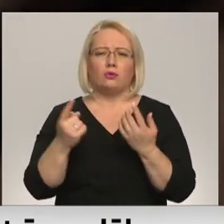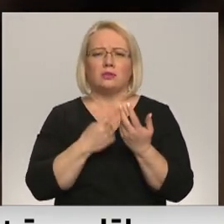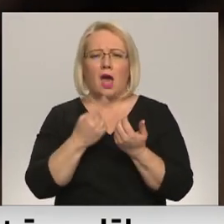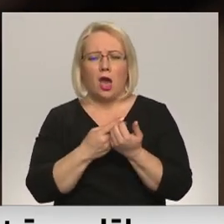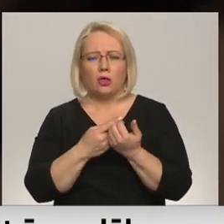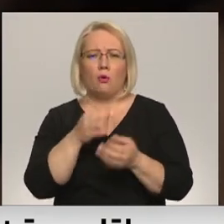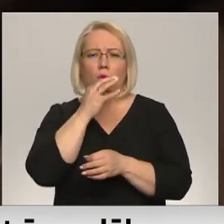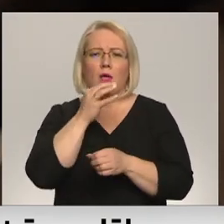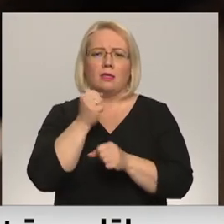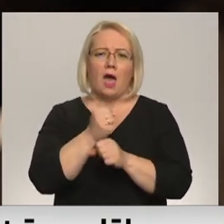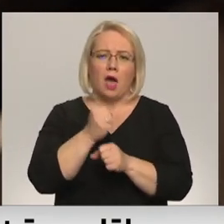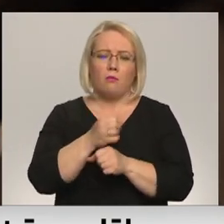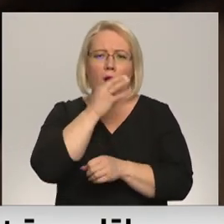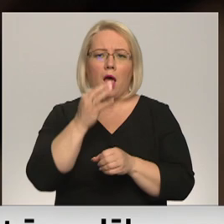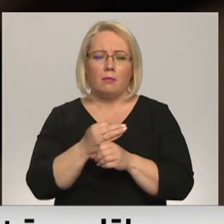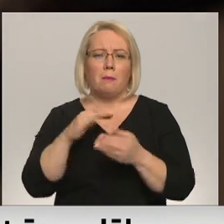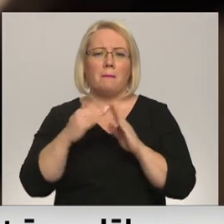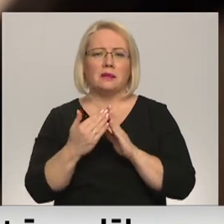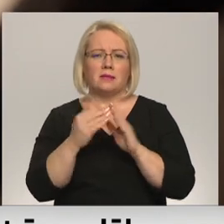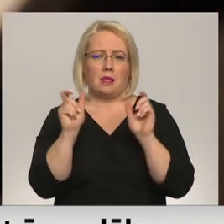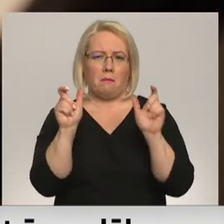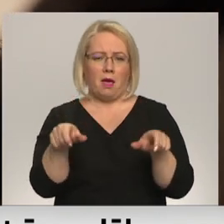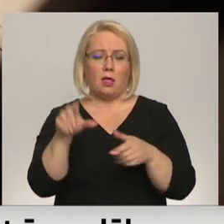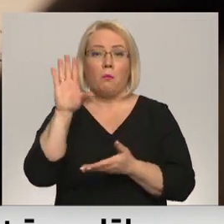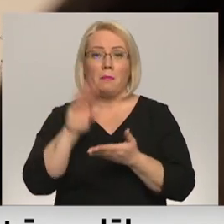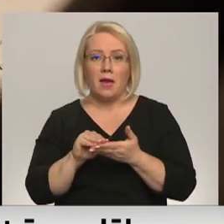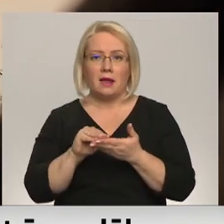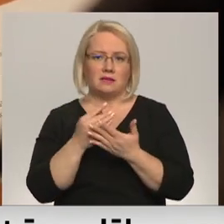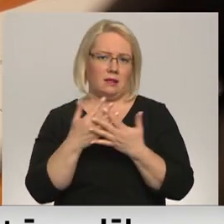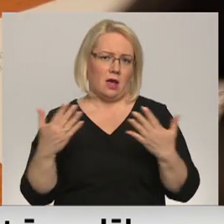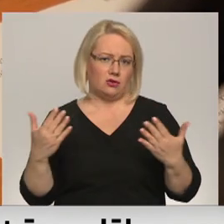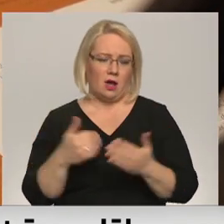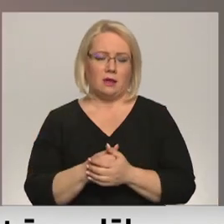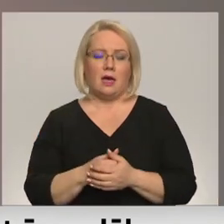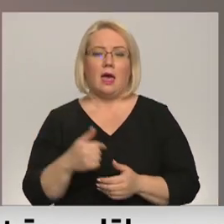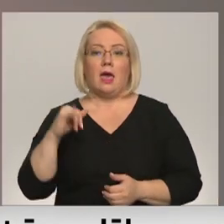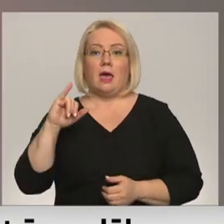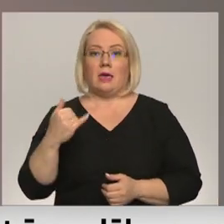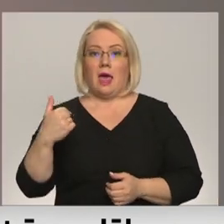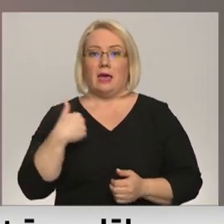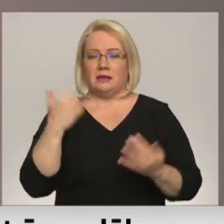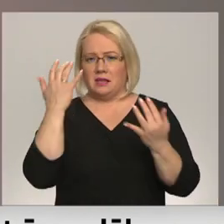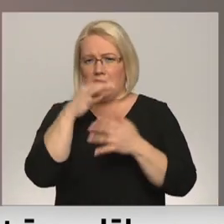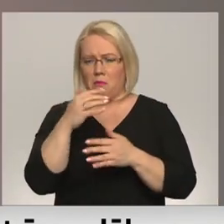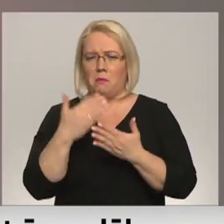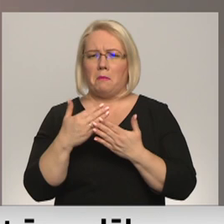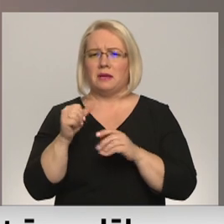atbildīgas pilsētas pašas, un pieredze ir dažāda. Ja es nemaldos, piemēram, Sigulda,